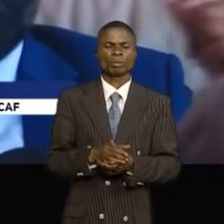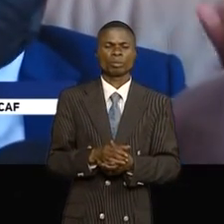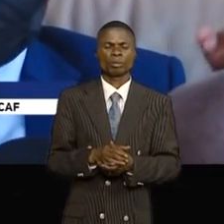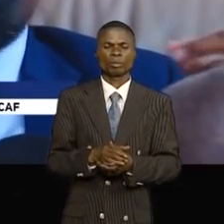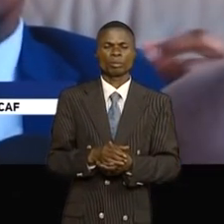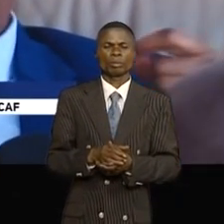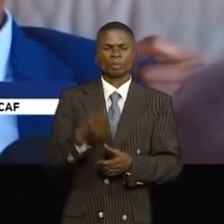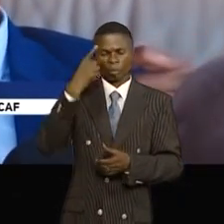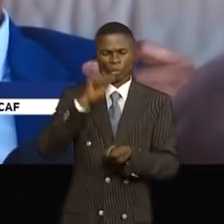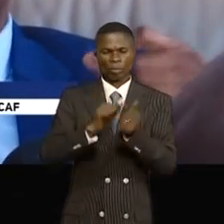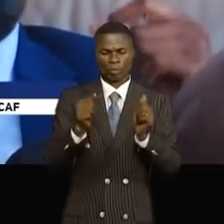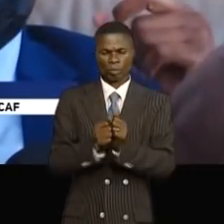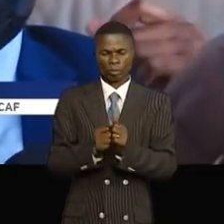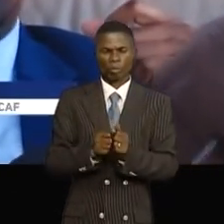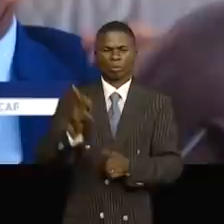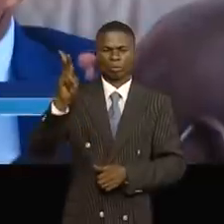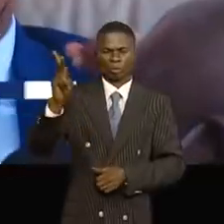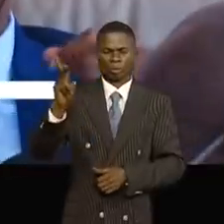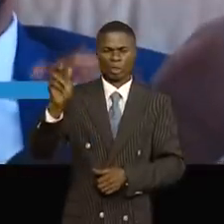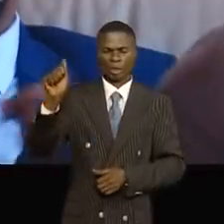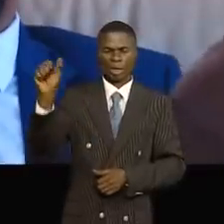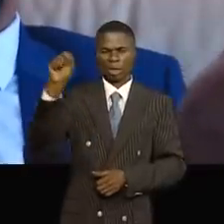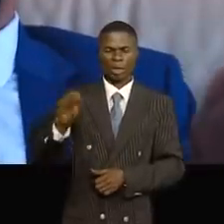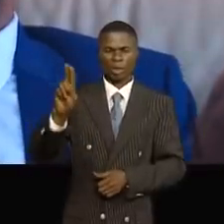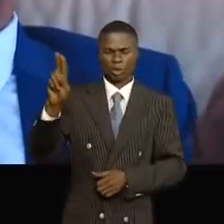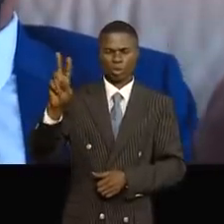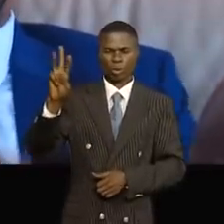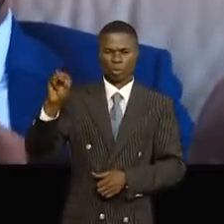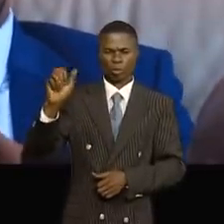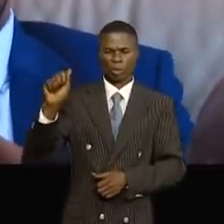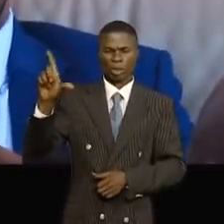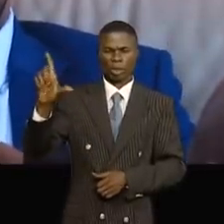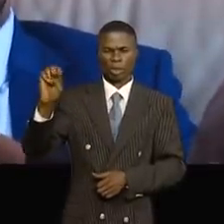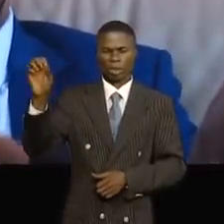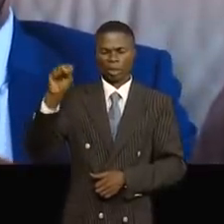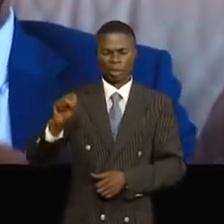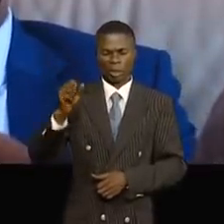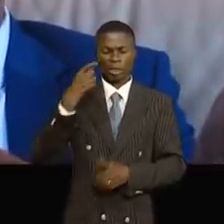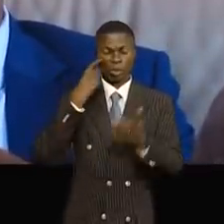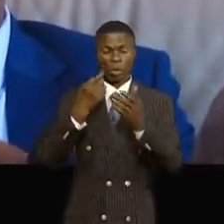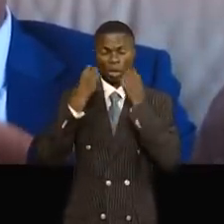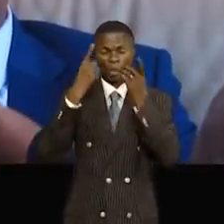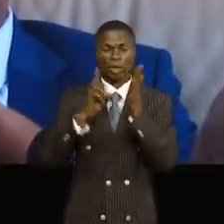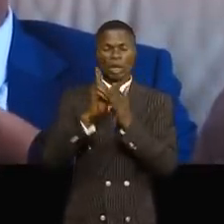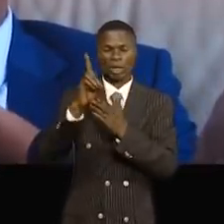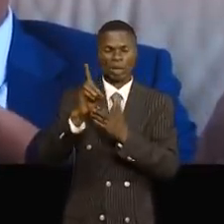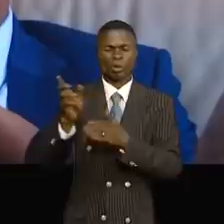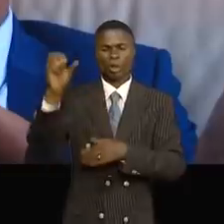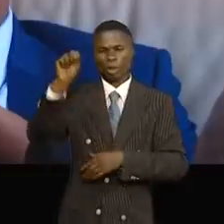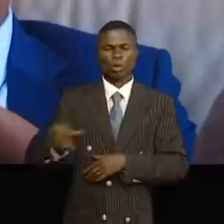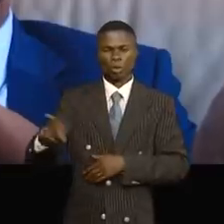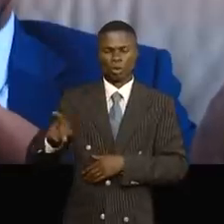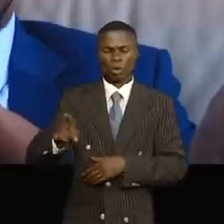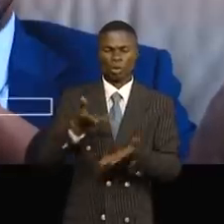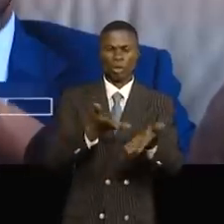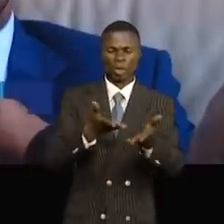Au port sec de Kinshasa, j'ai été inspiré par la vision pour le développement économique de la sous-région dans la facilitation